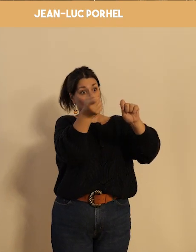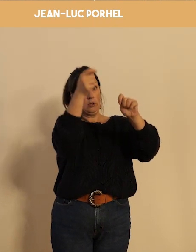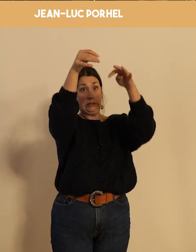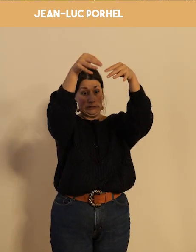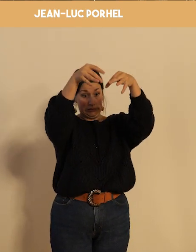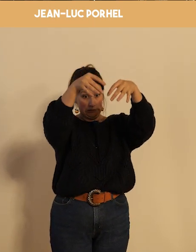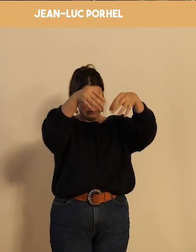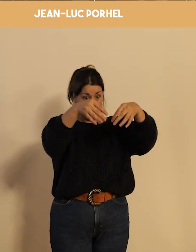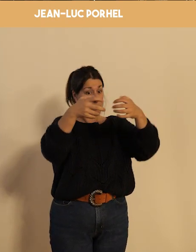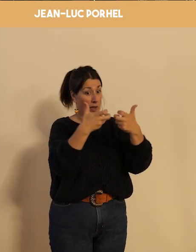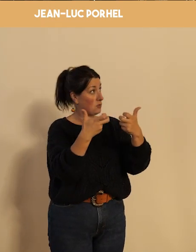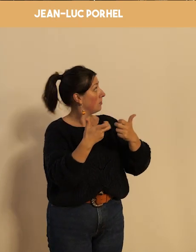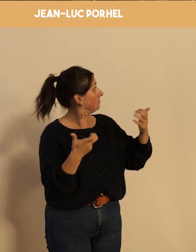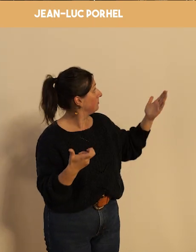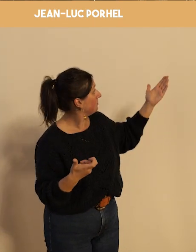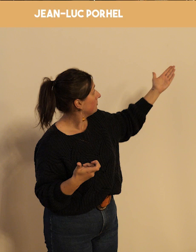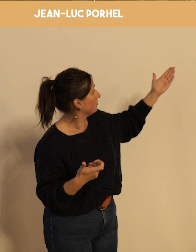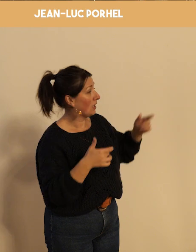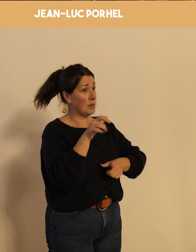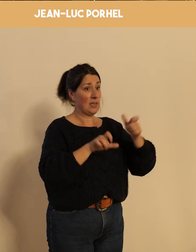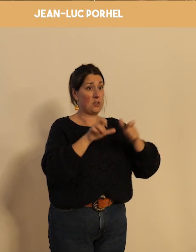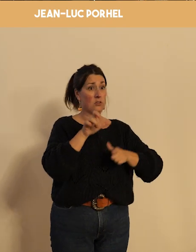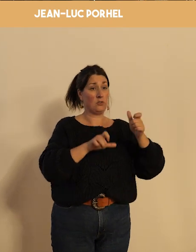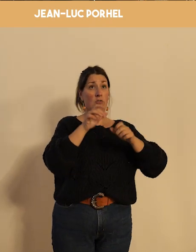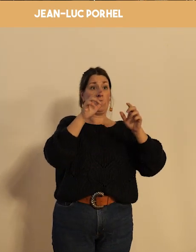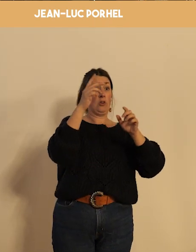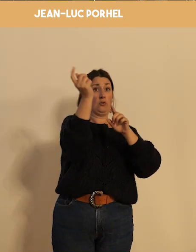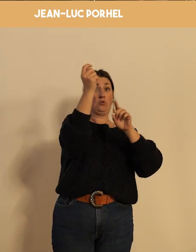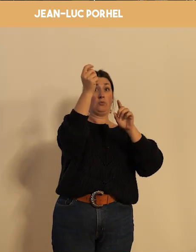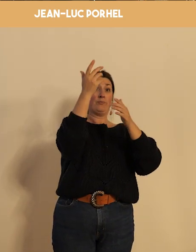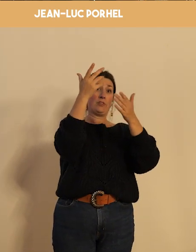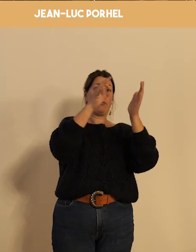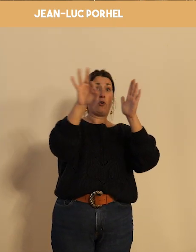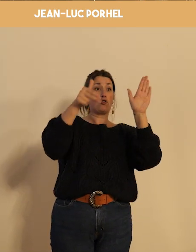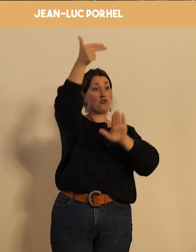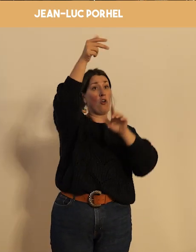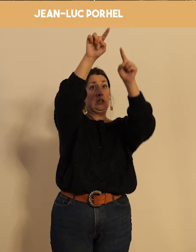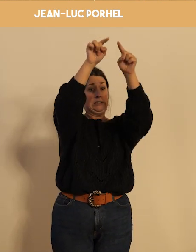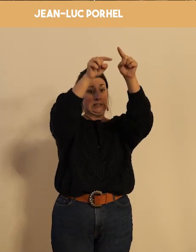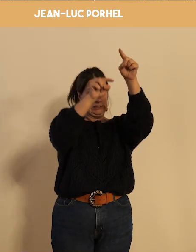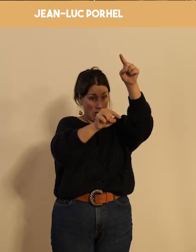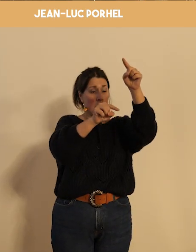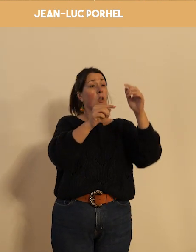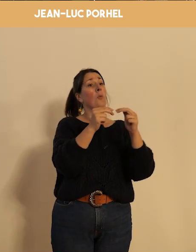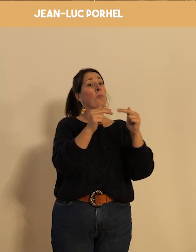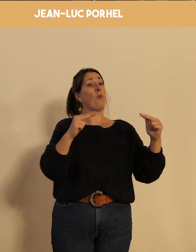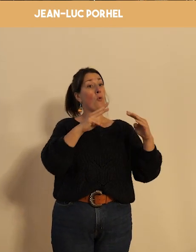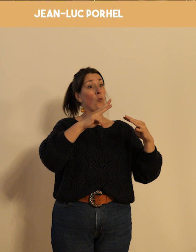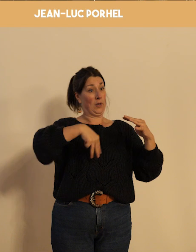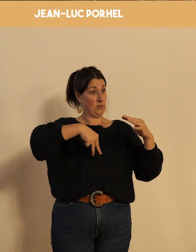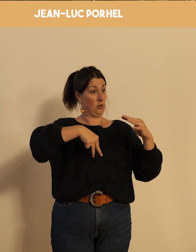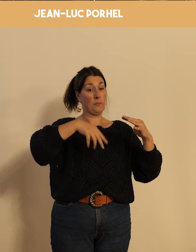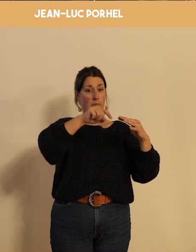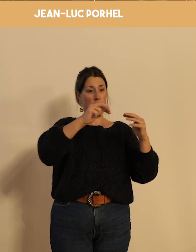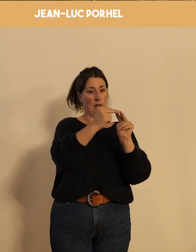voit ici une scène donc où des réfugiés viennent de traverser le pont Wilson et s'arrêtent